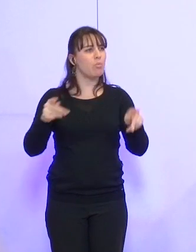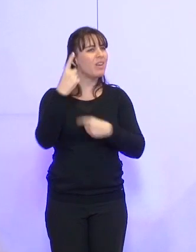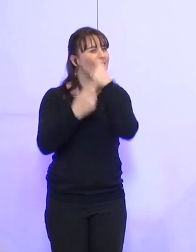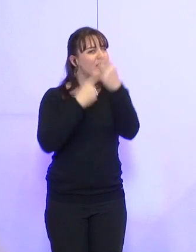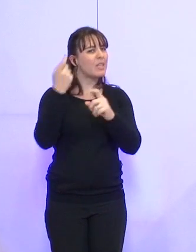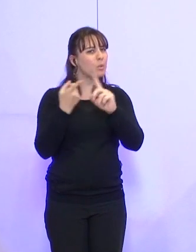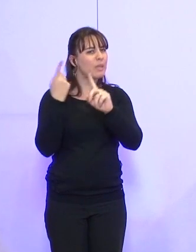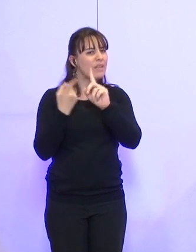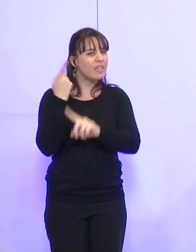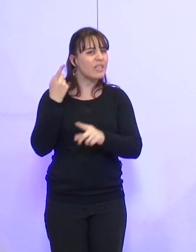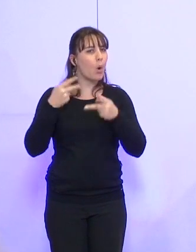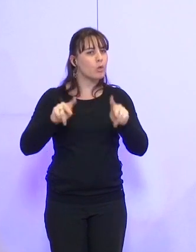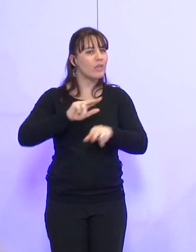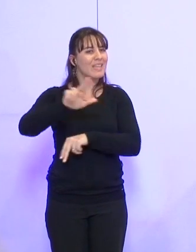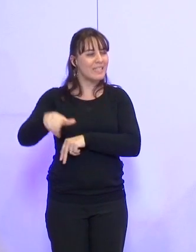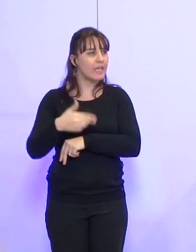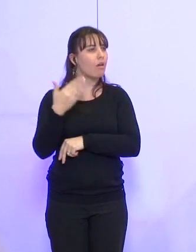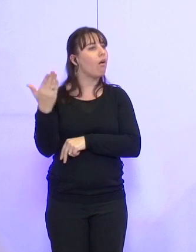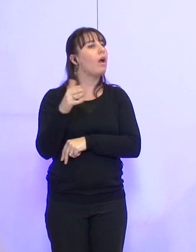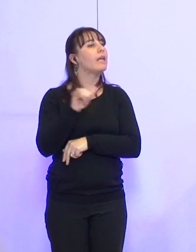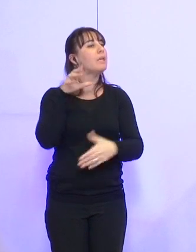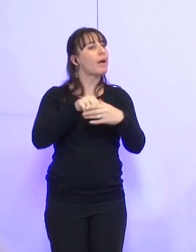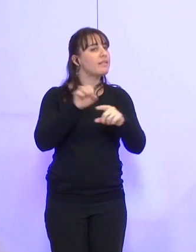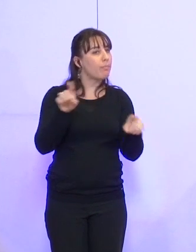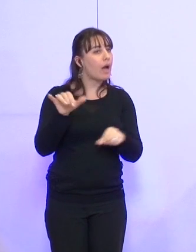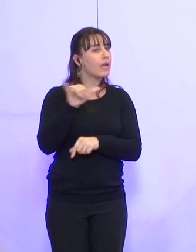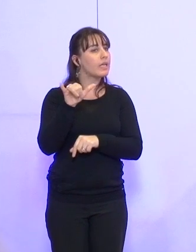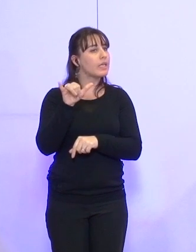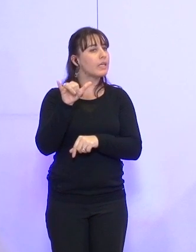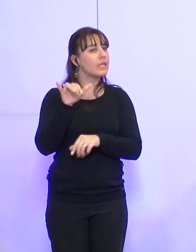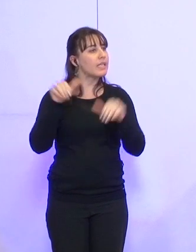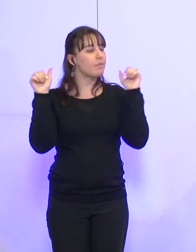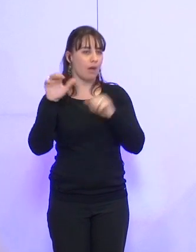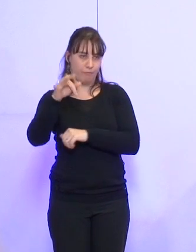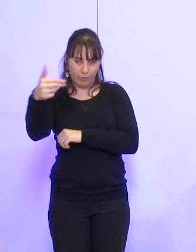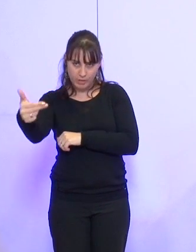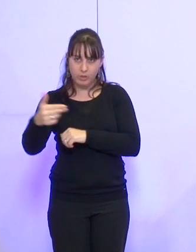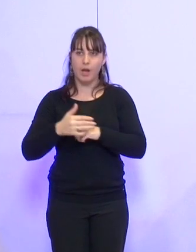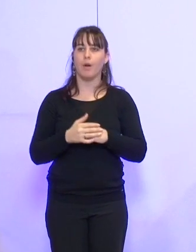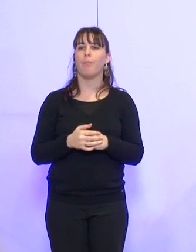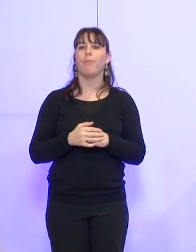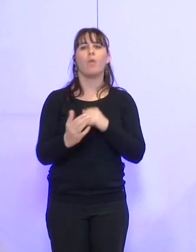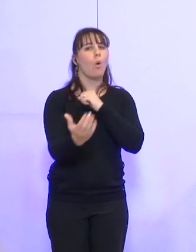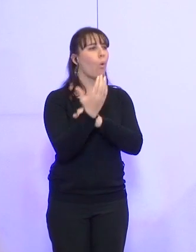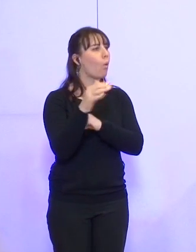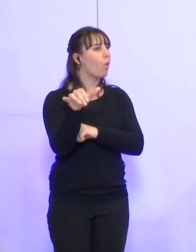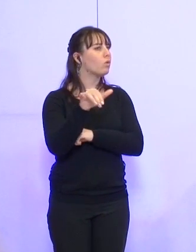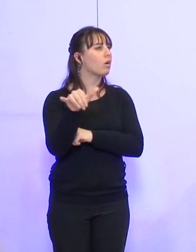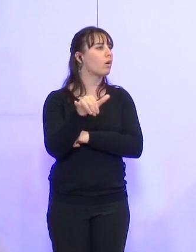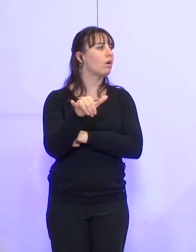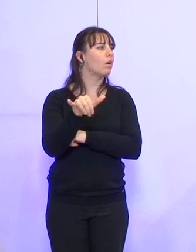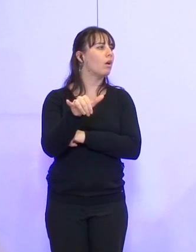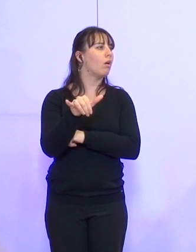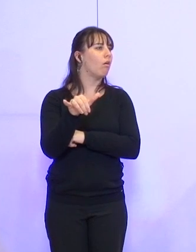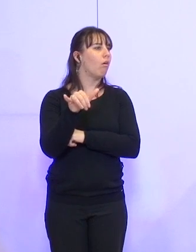Non ? Qui ne prend pas part au vote ? Qui s'abstient ? Le Front National. Qui est contre ?